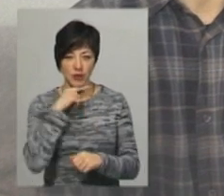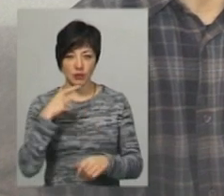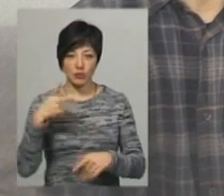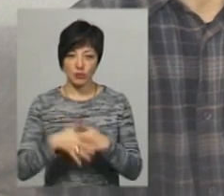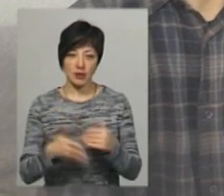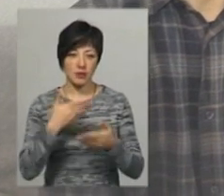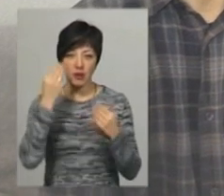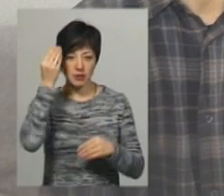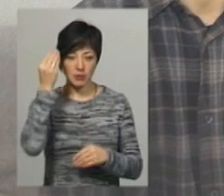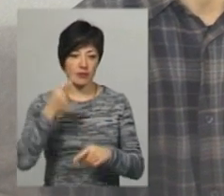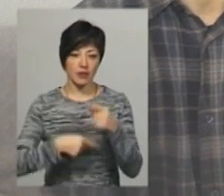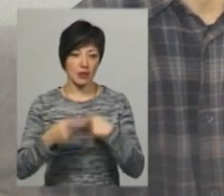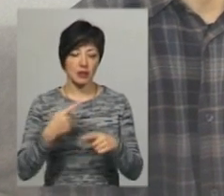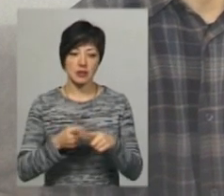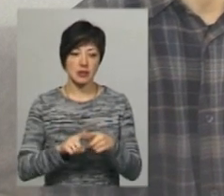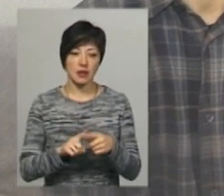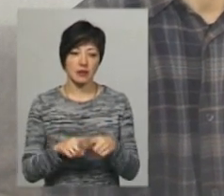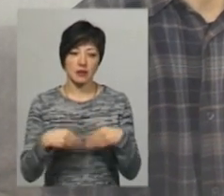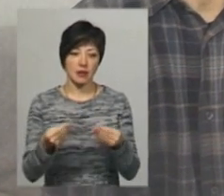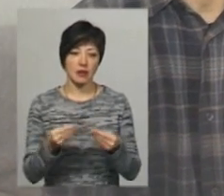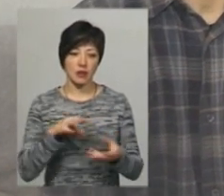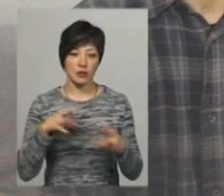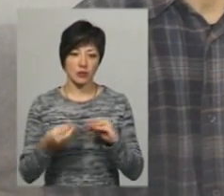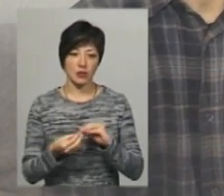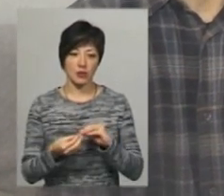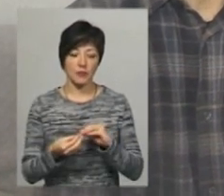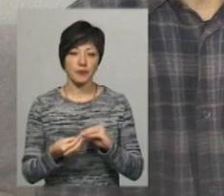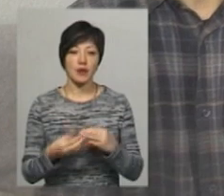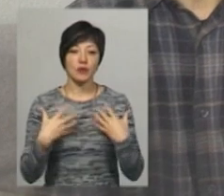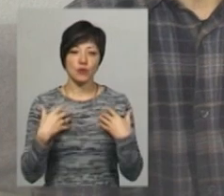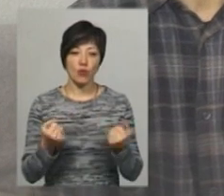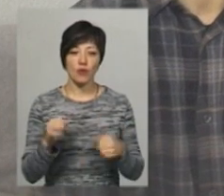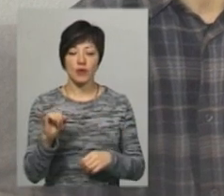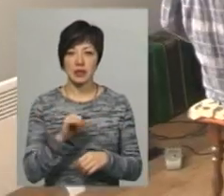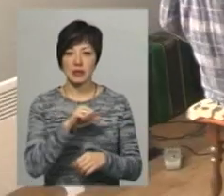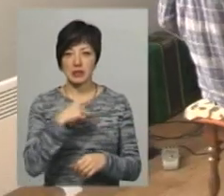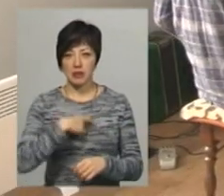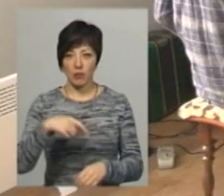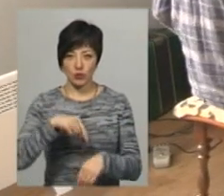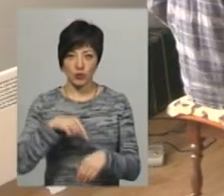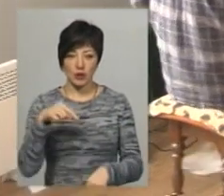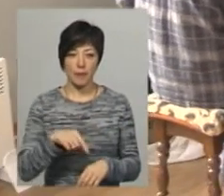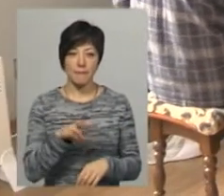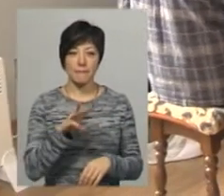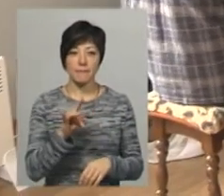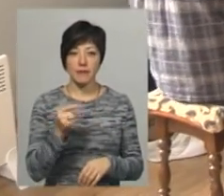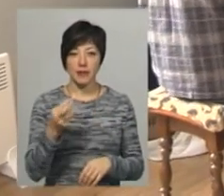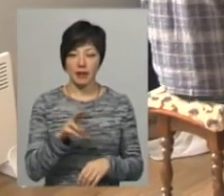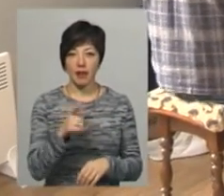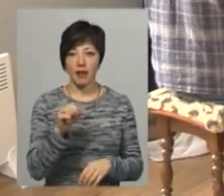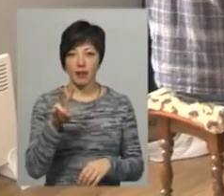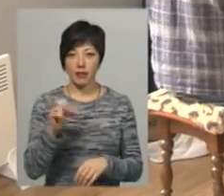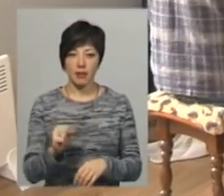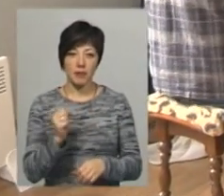що немає сенсу вертатися, тому що це не приносить плюсів здоров'ю і самопочуттю. Марія та Гена – фрілансери. Більшість